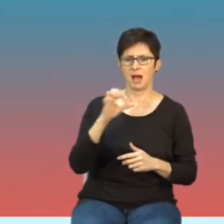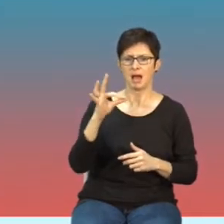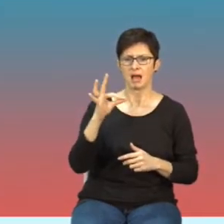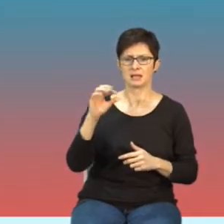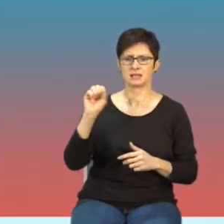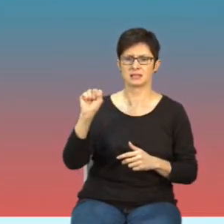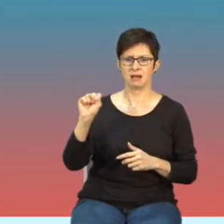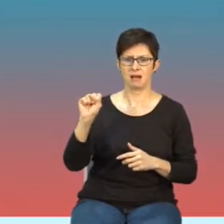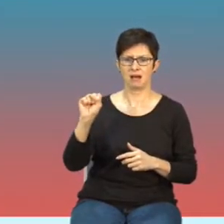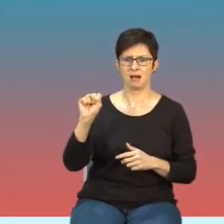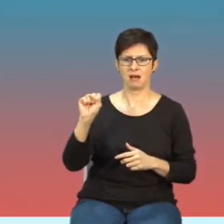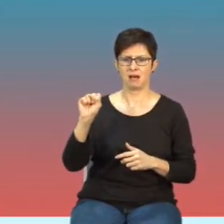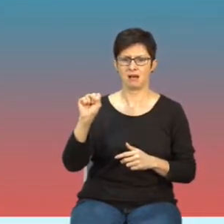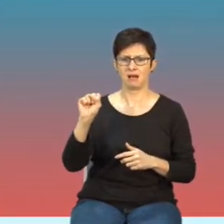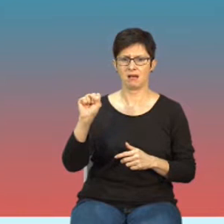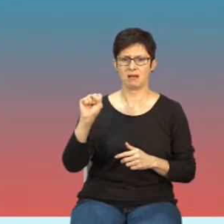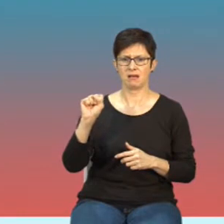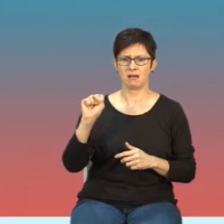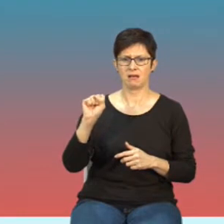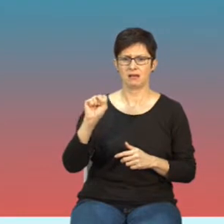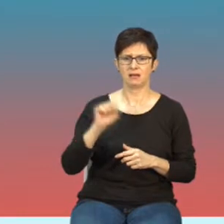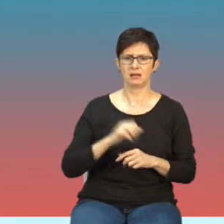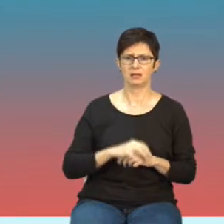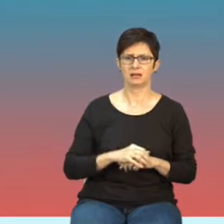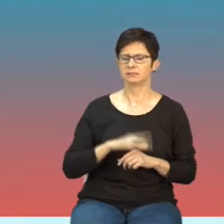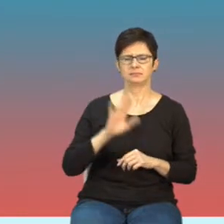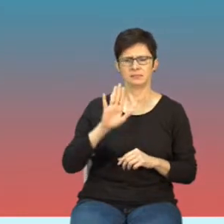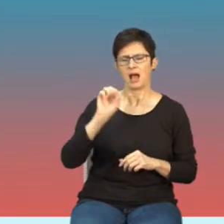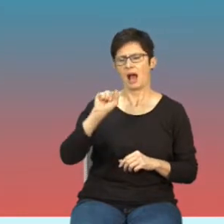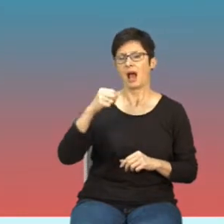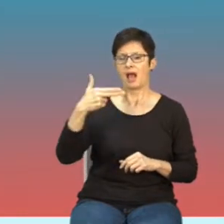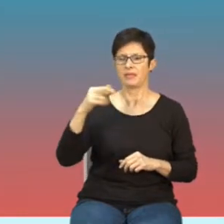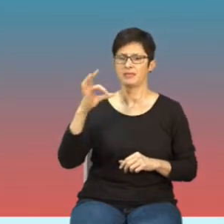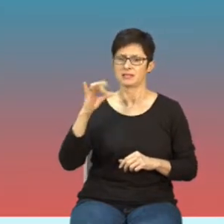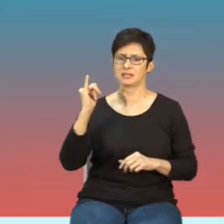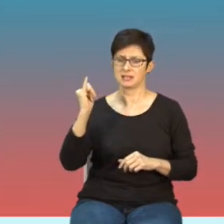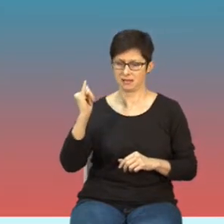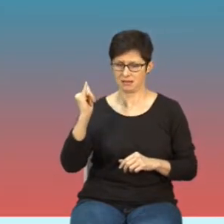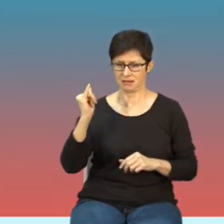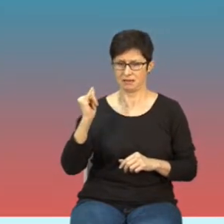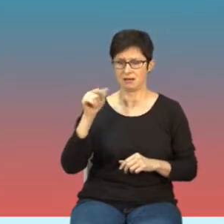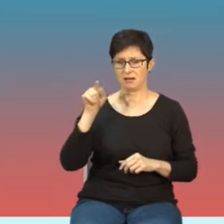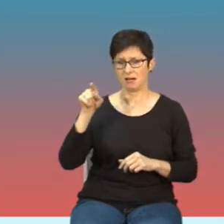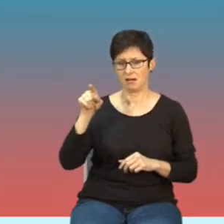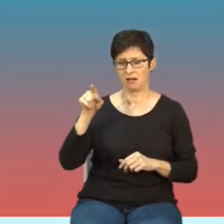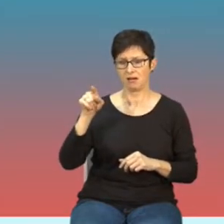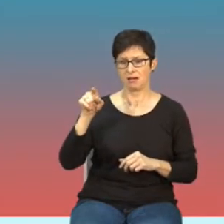czyli te z ANSI, uznali, że właśnie